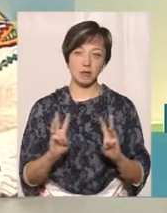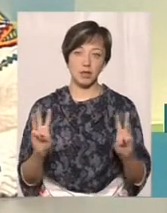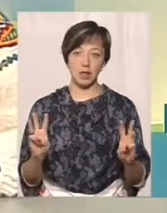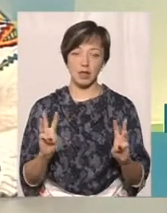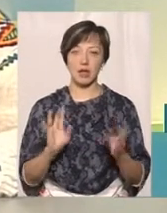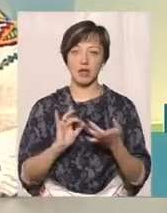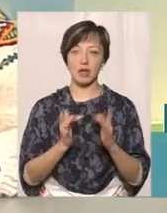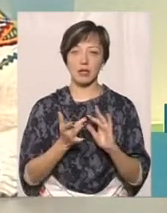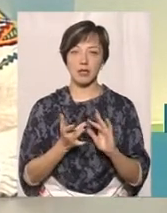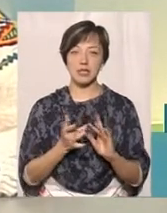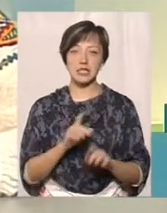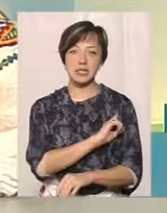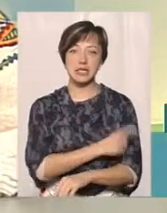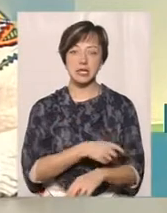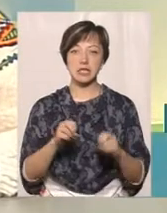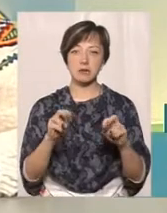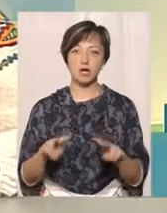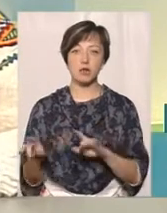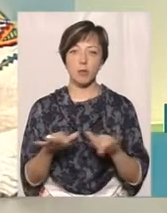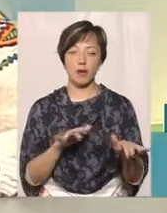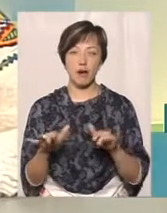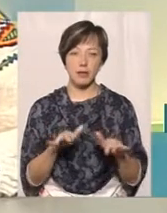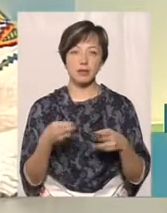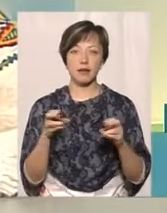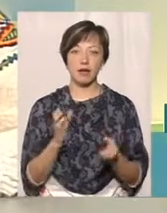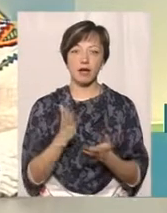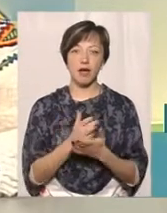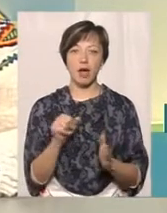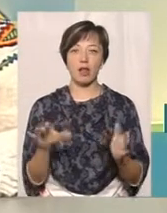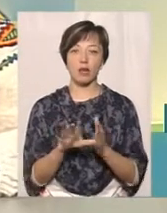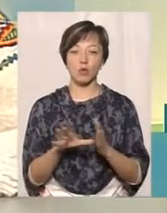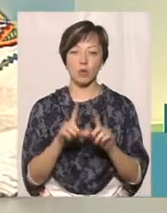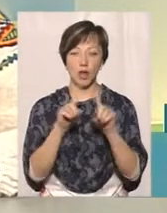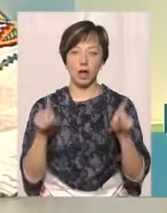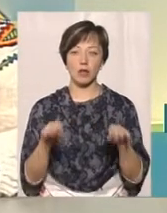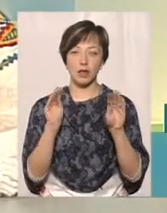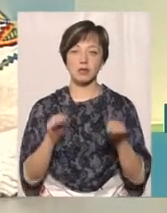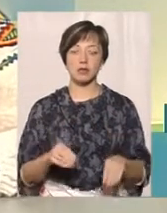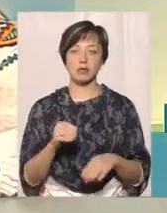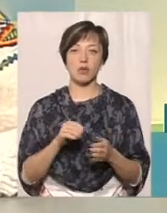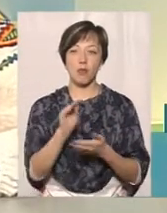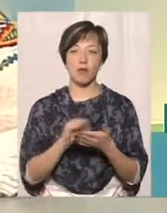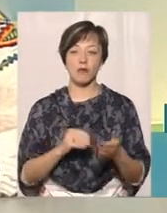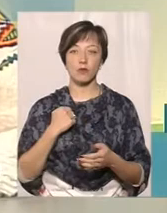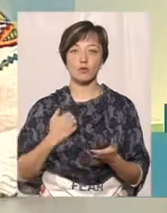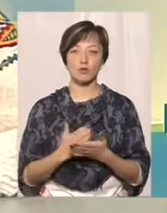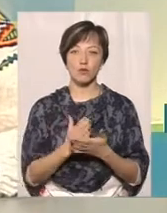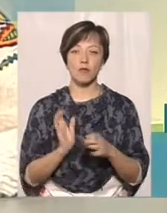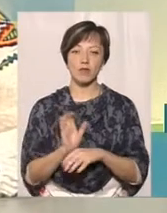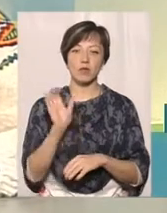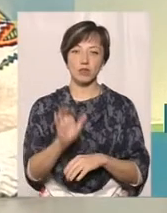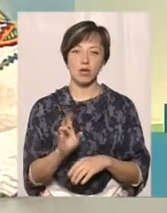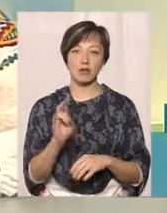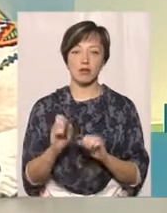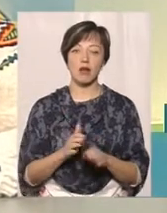командування сил спеціальних операцій, де є електронна анкета, яку заповнює військовослужбовець, потім відряджається